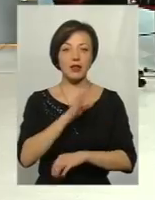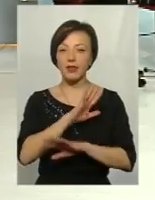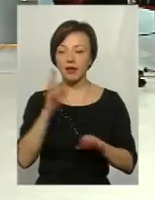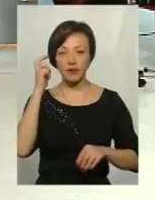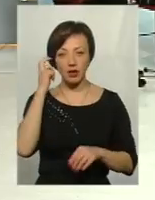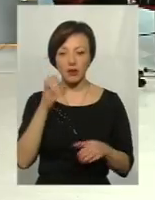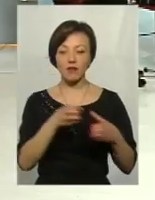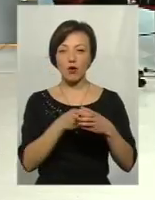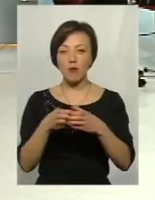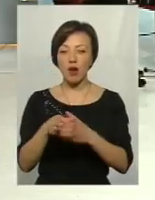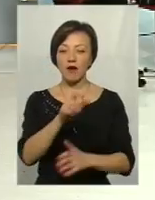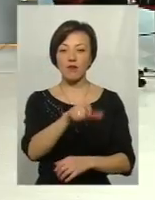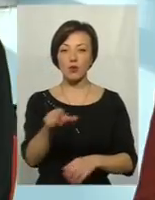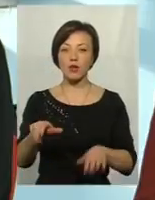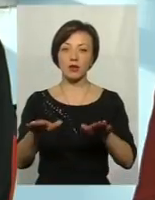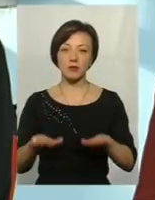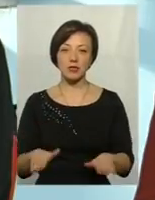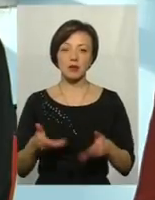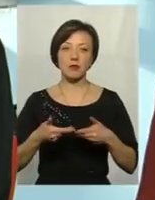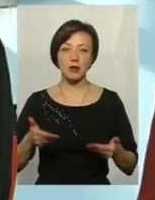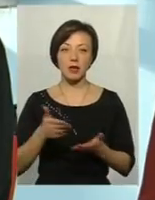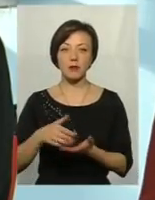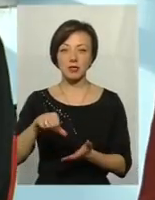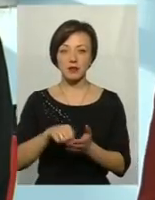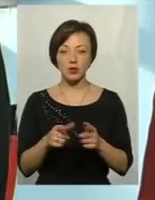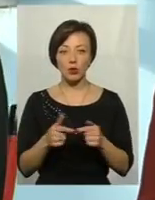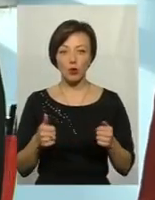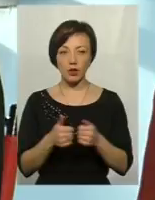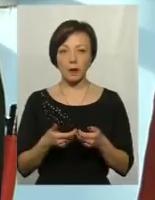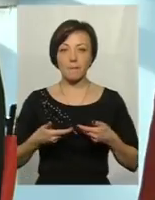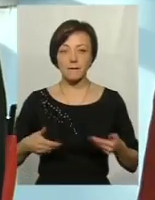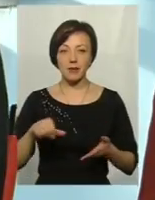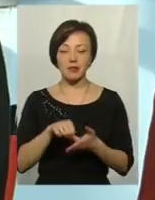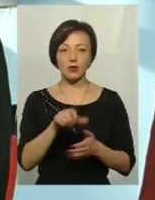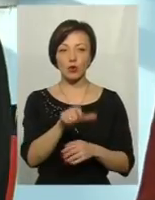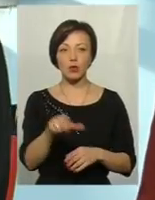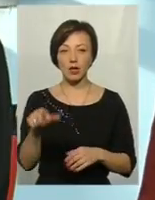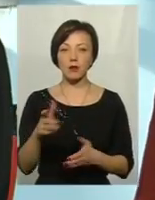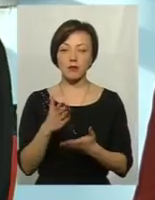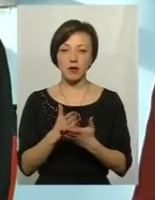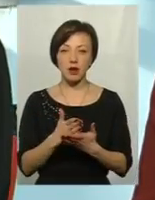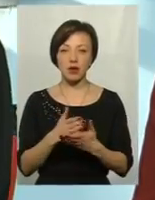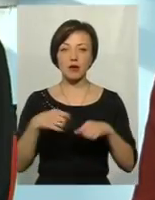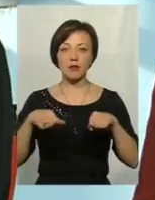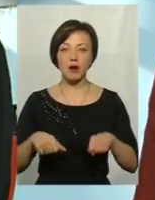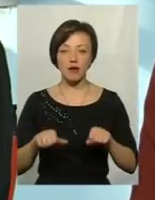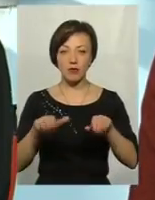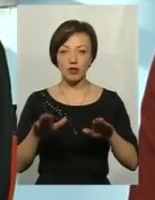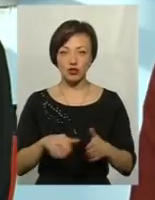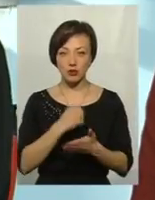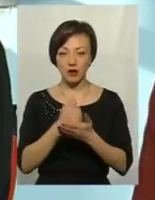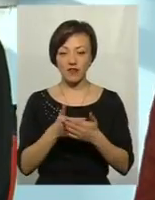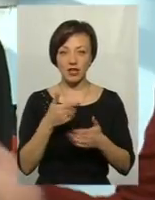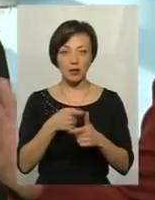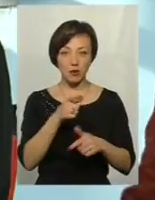сила сьогодні в людях, на місцях. І ми є представницький орган, ми є представники людей, які мають право приймати якісь рішення від імені